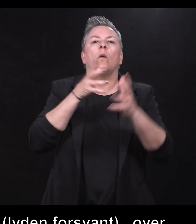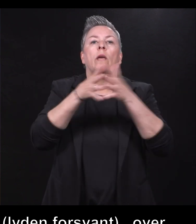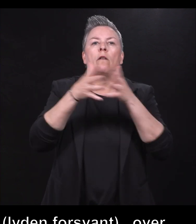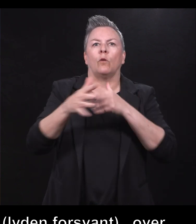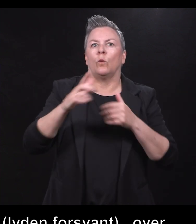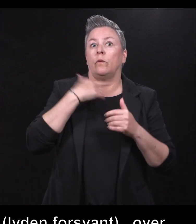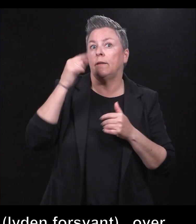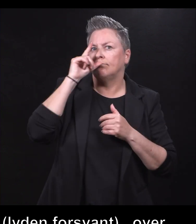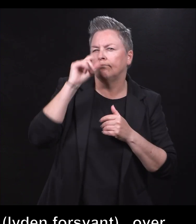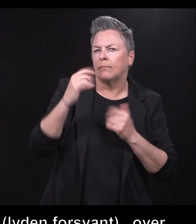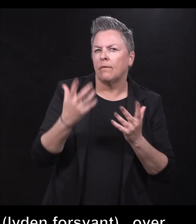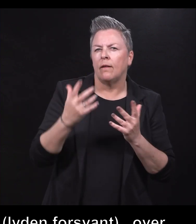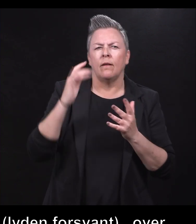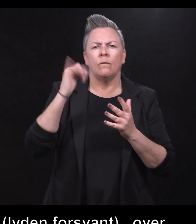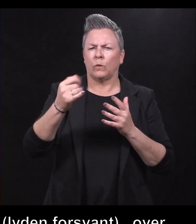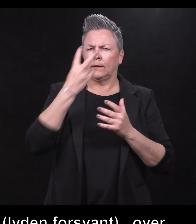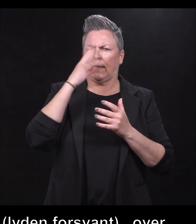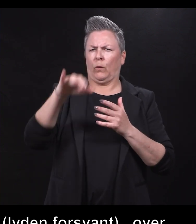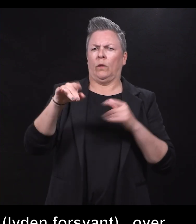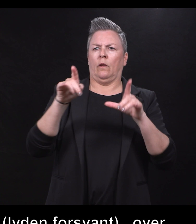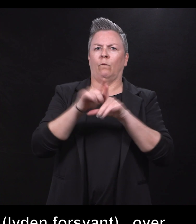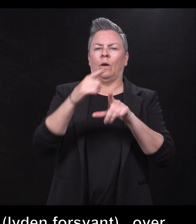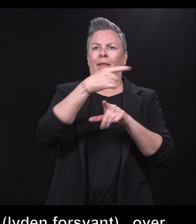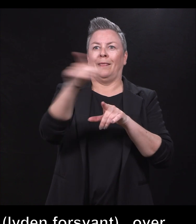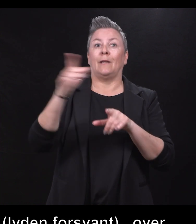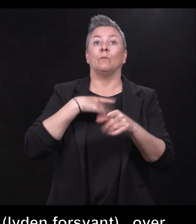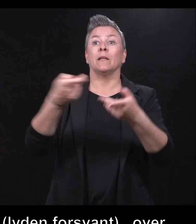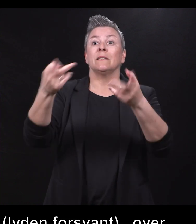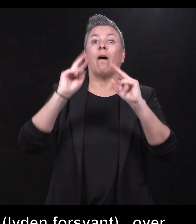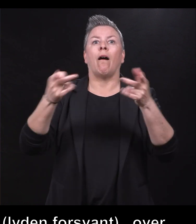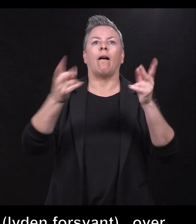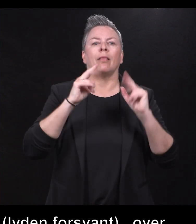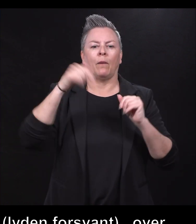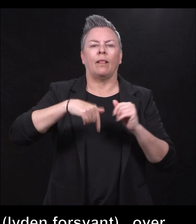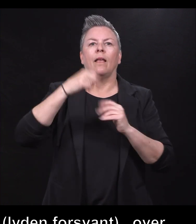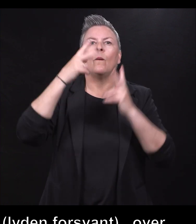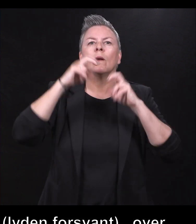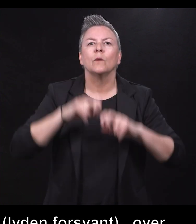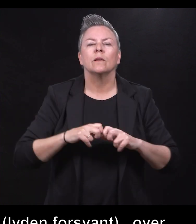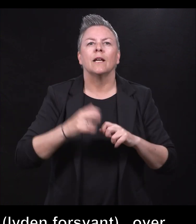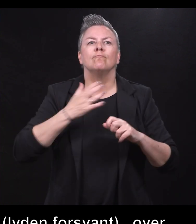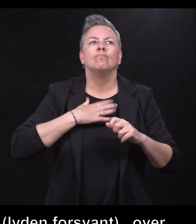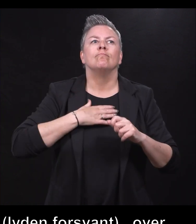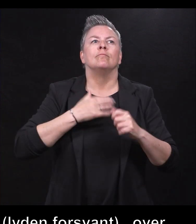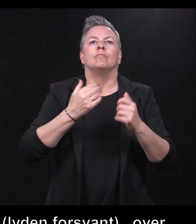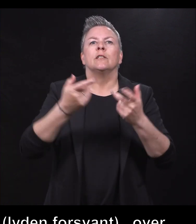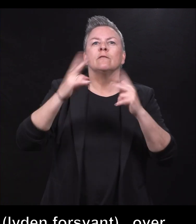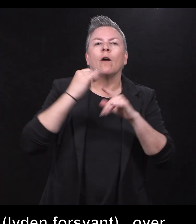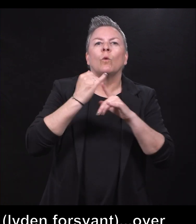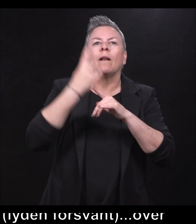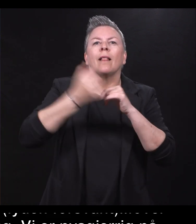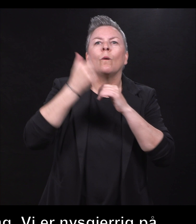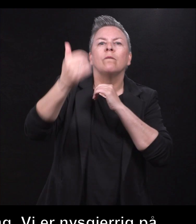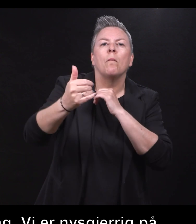nysgjerrig på hvordan ser dette ut for de respondentene som har svart på denne undersøkelsen om et år. Er dette en korttidseffekt,